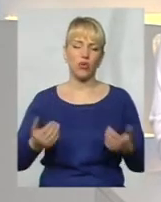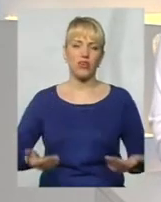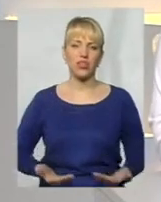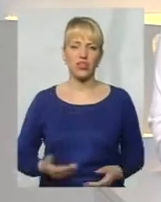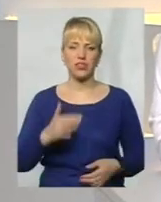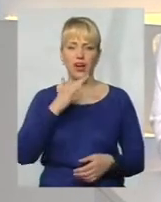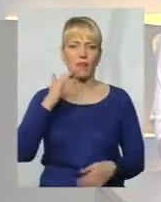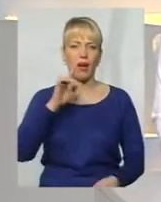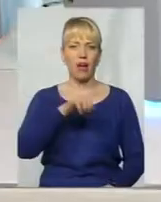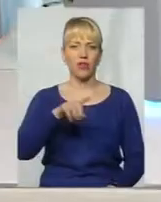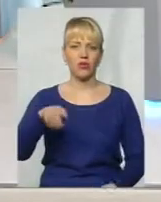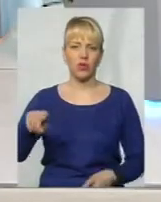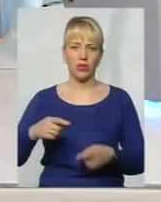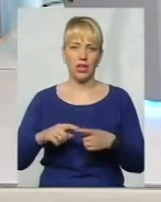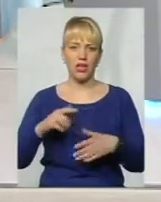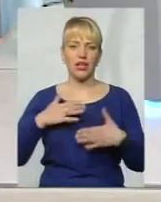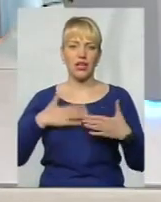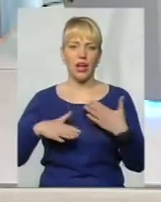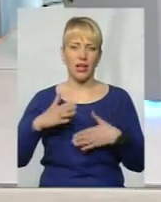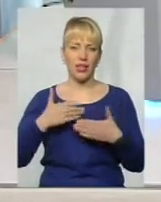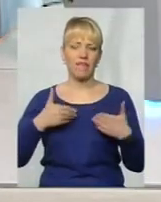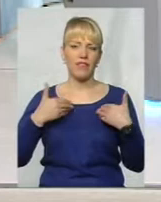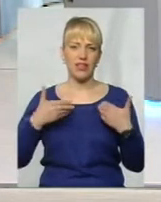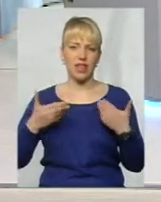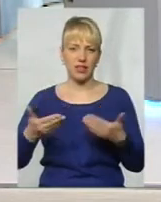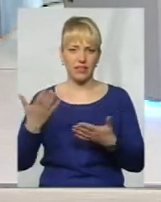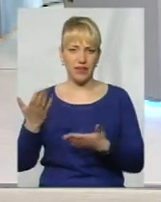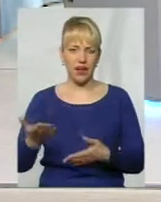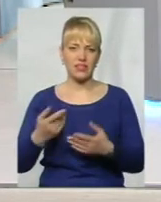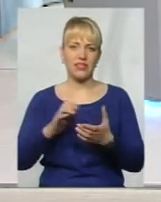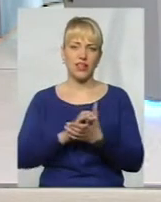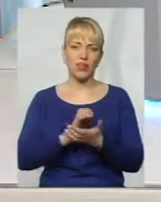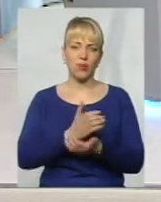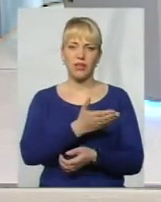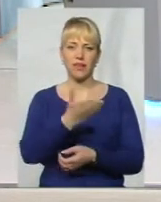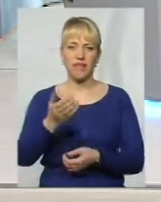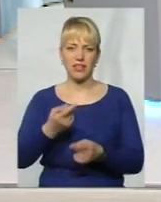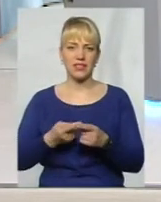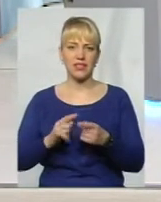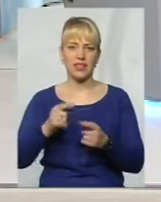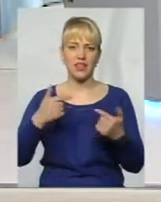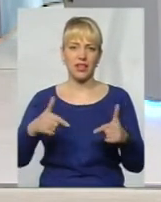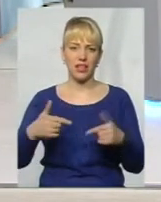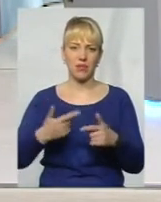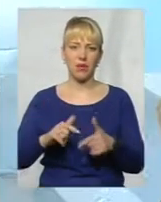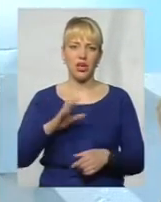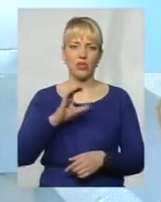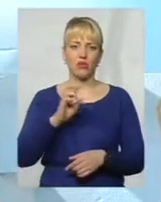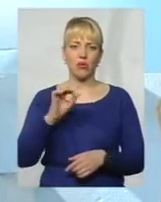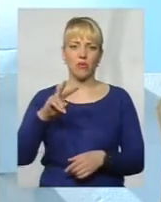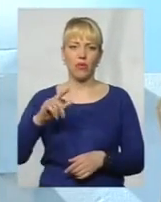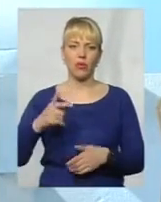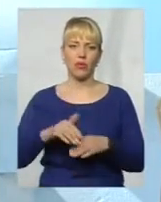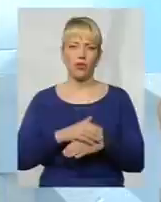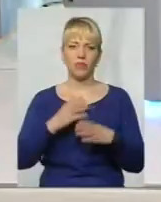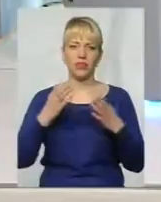у нашій студії і я рада вітати і знайомити вас з ними. Отож, знайомтесь, Лідія Юрійовна Соболь. Доброго